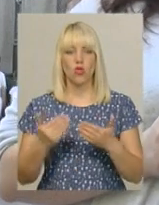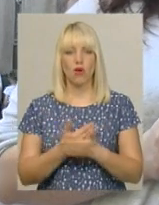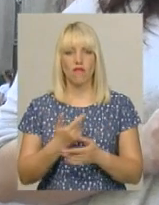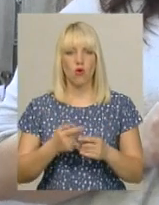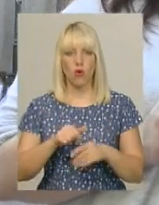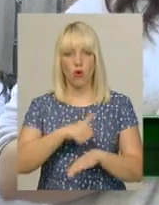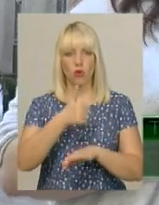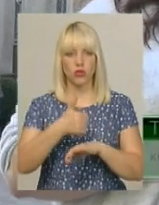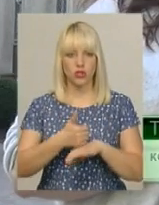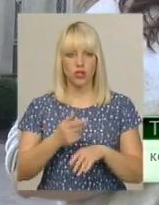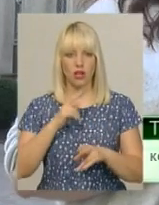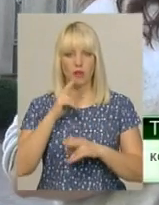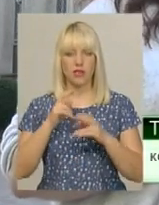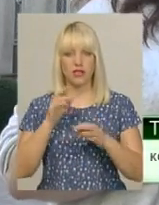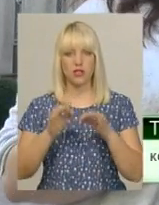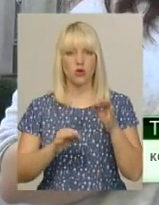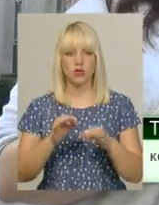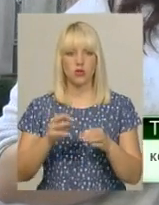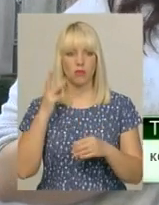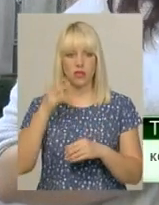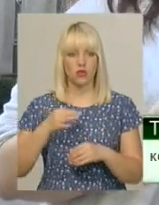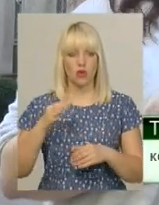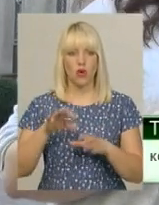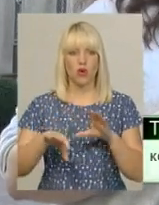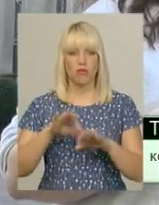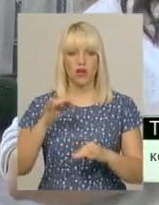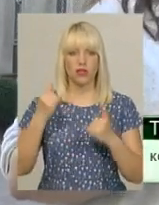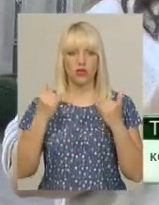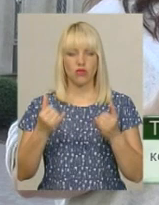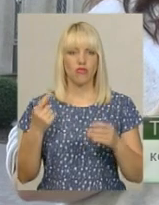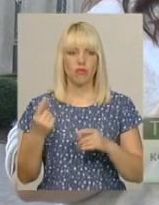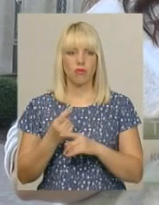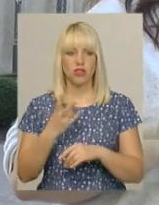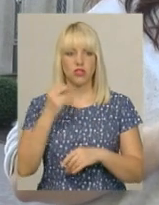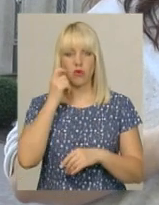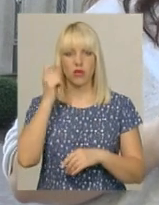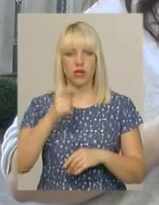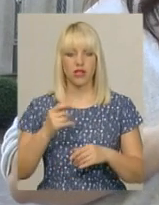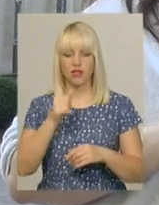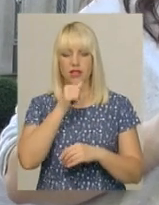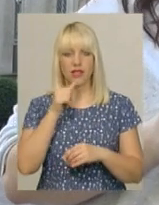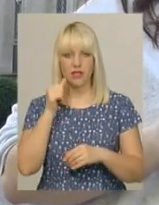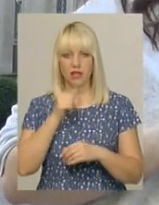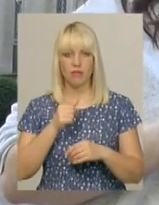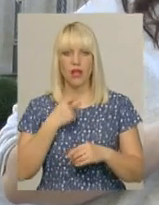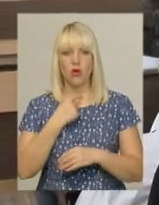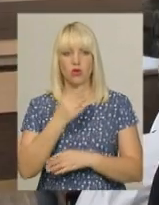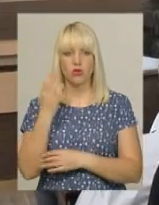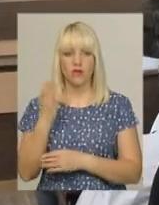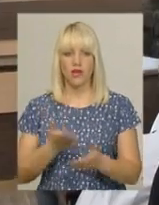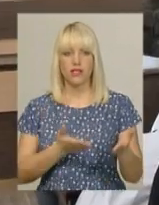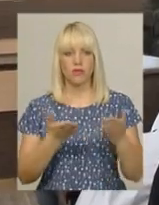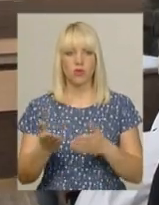апеляційного суду Хмельницької області обиратимуть сьогодні. Вперше в Україні на таємне голосування запросили і журналістів.